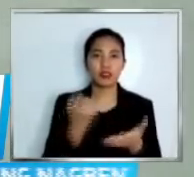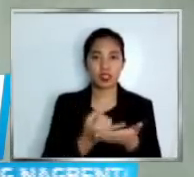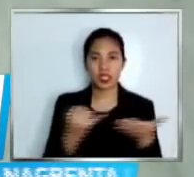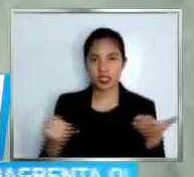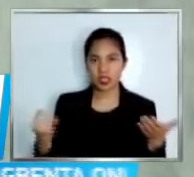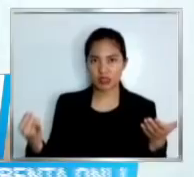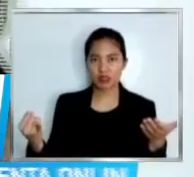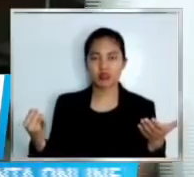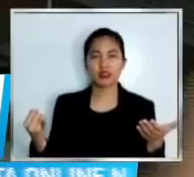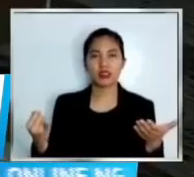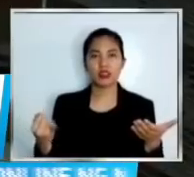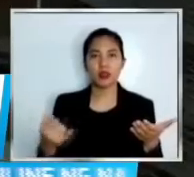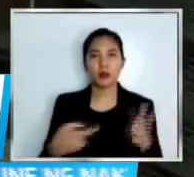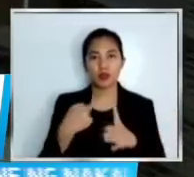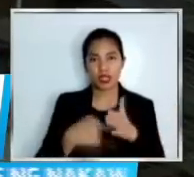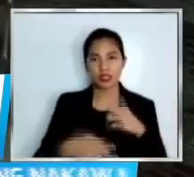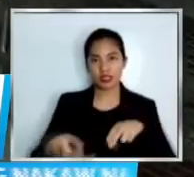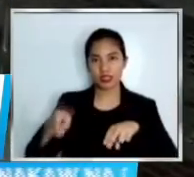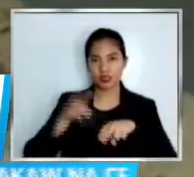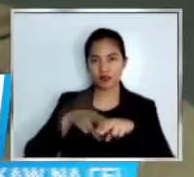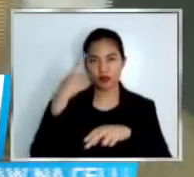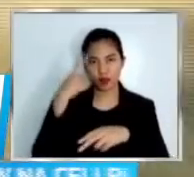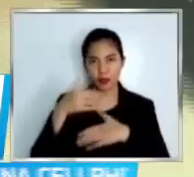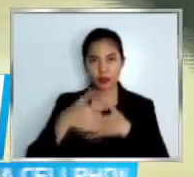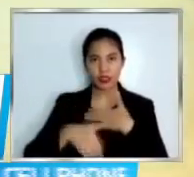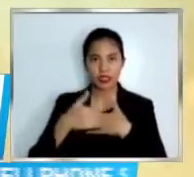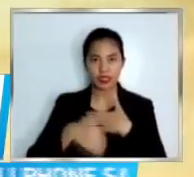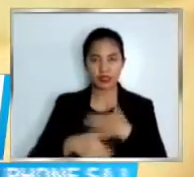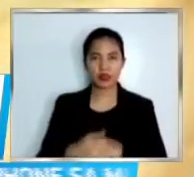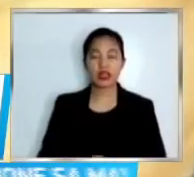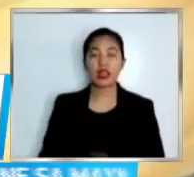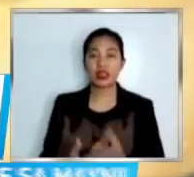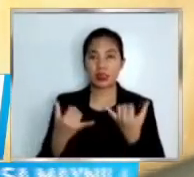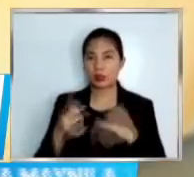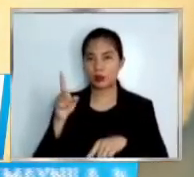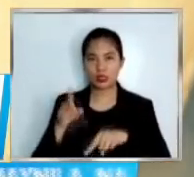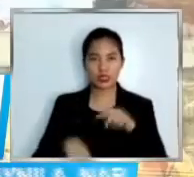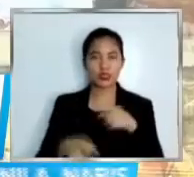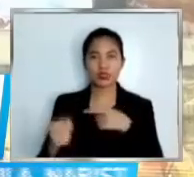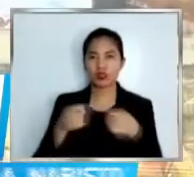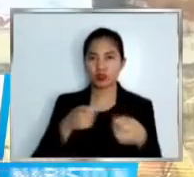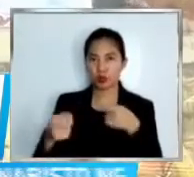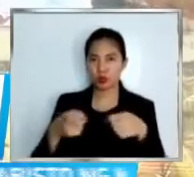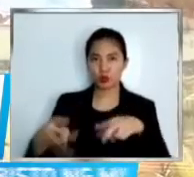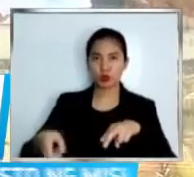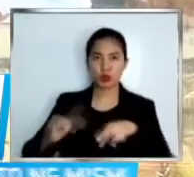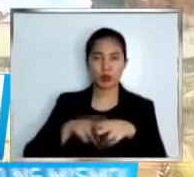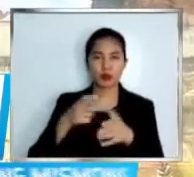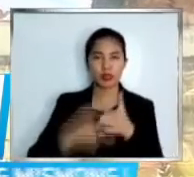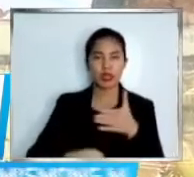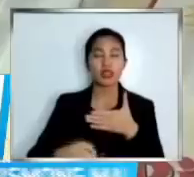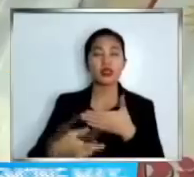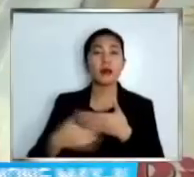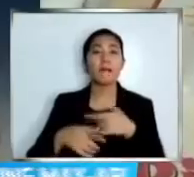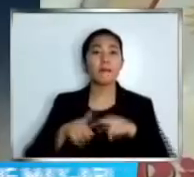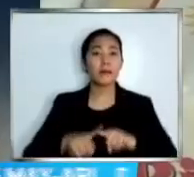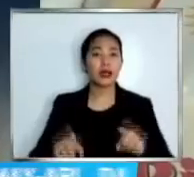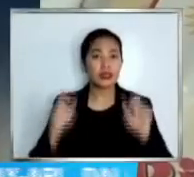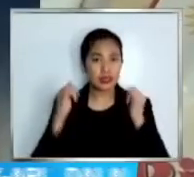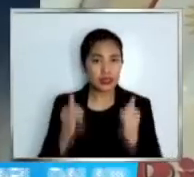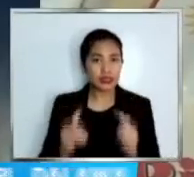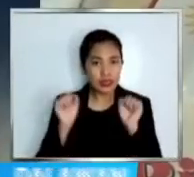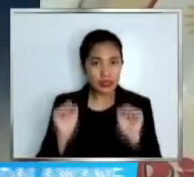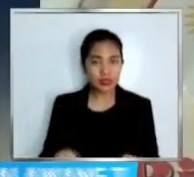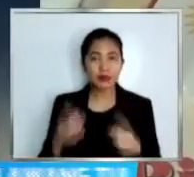pagawa ng tinapay. Kaya't hindi raw nila mapipigilan ang pagtaas ng presyo ng tinapay. Pero makakabili pa naman daw ng murang